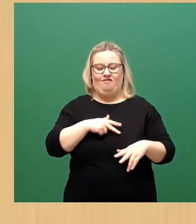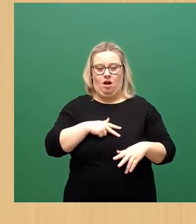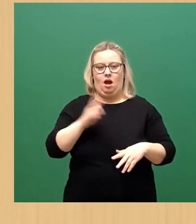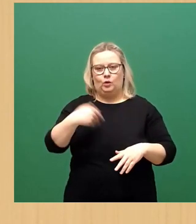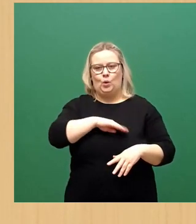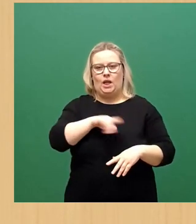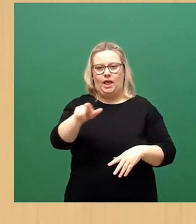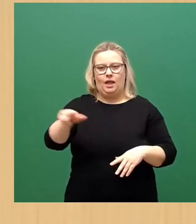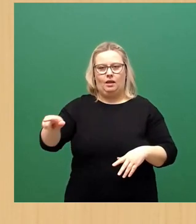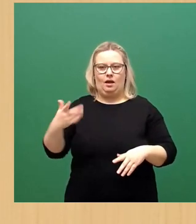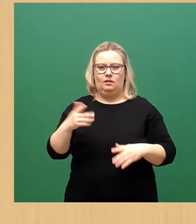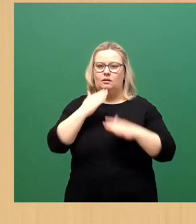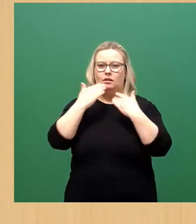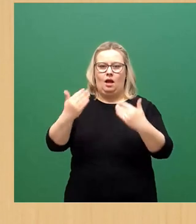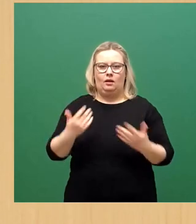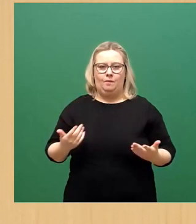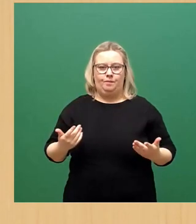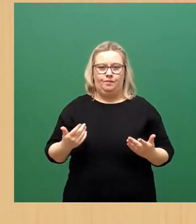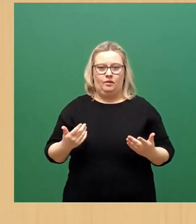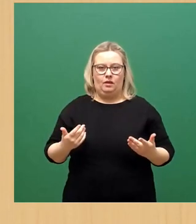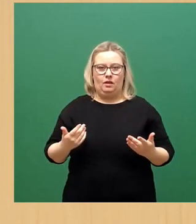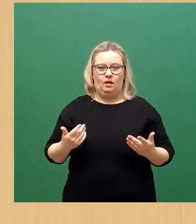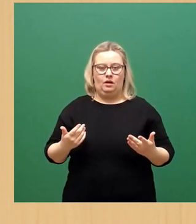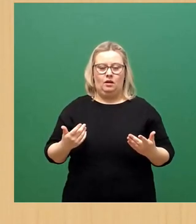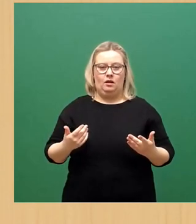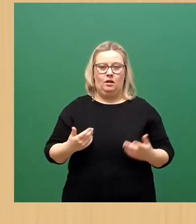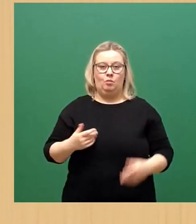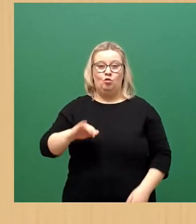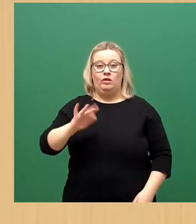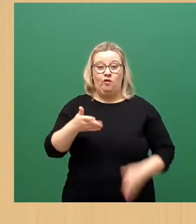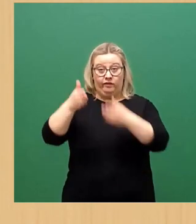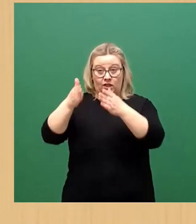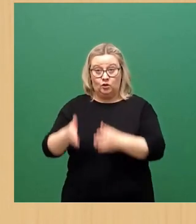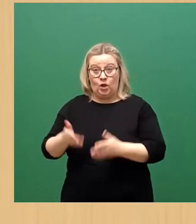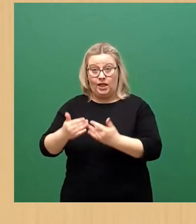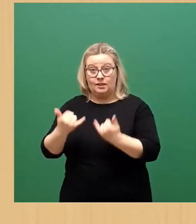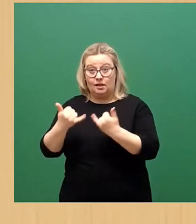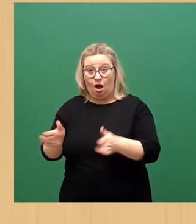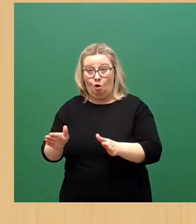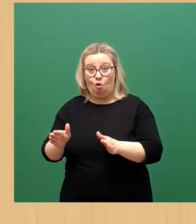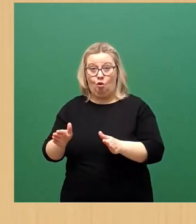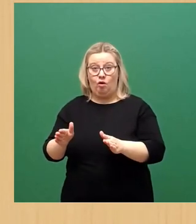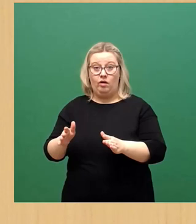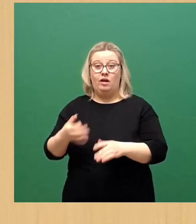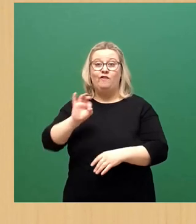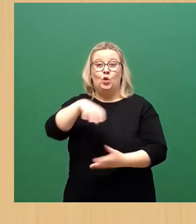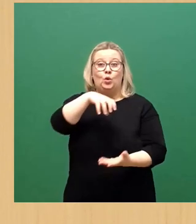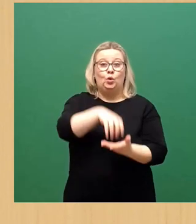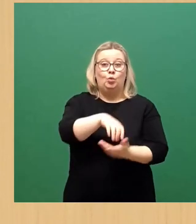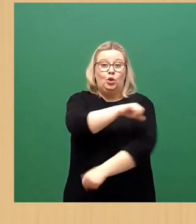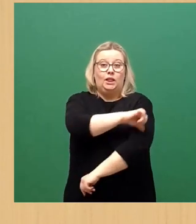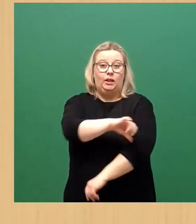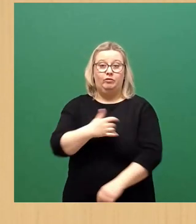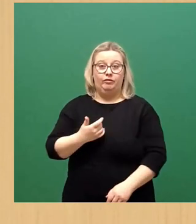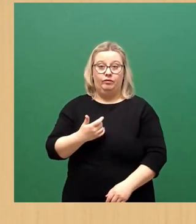mal dort machen. Aber die fünfte Säule, die man jetzt aufgemacht hat, Impfen für die Kommunen, ist ja ein ganz